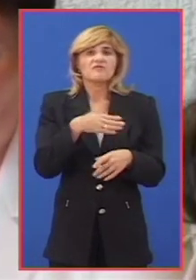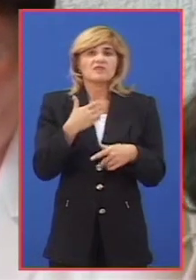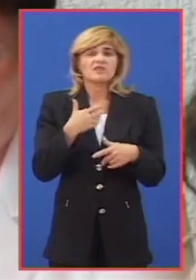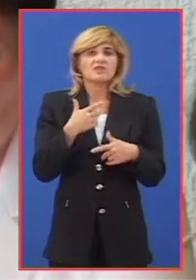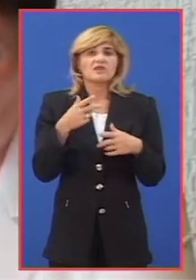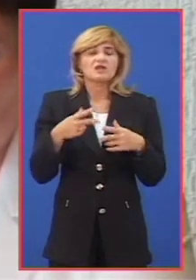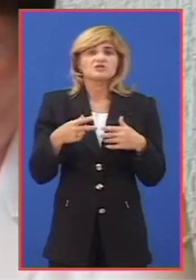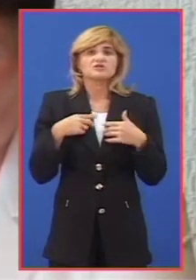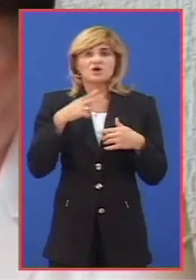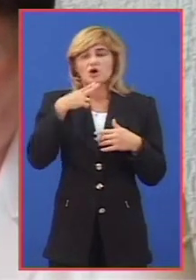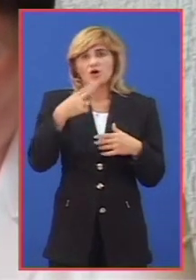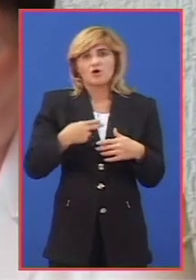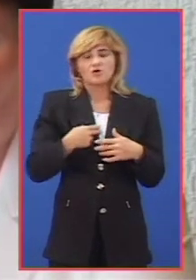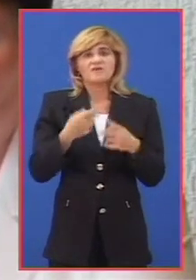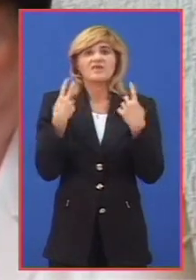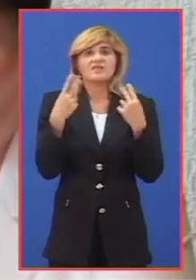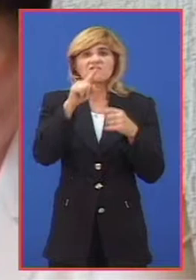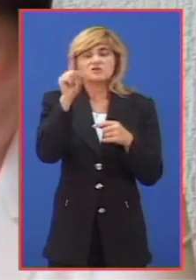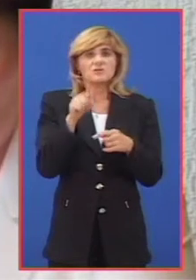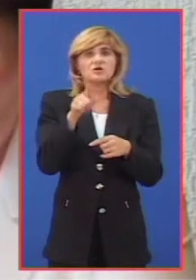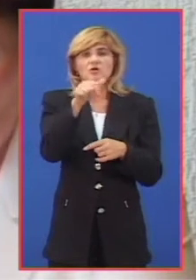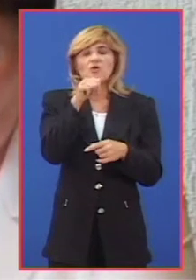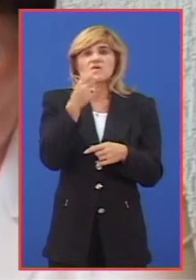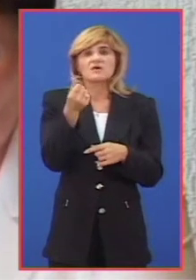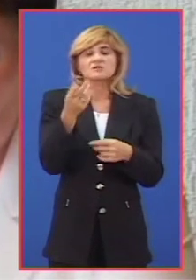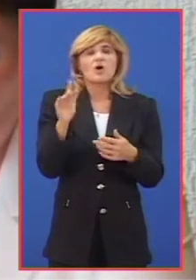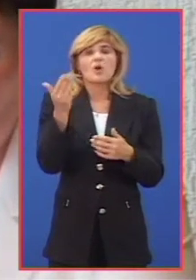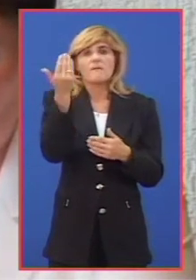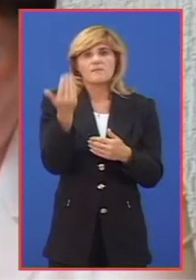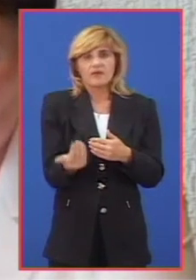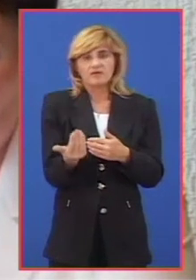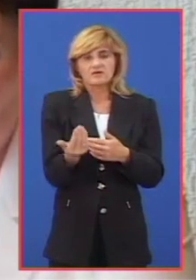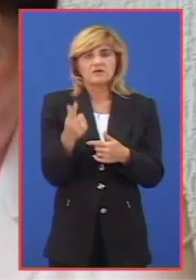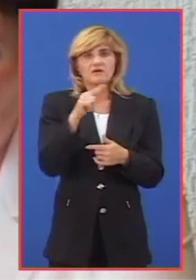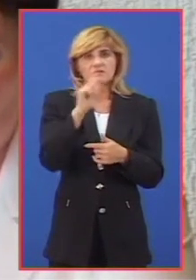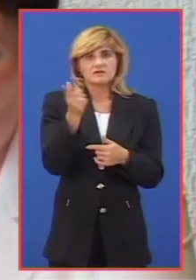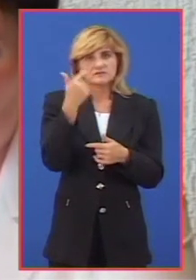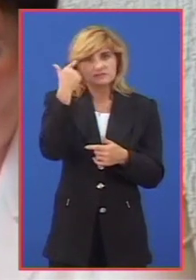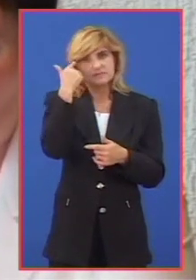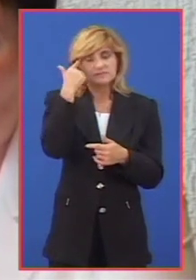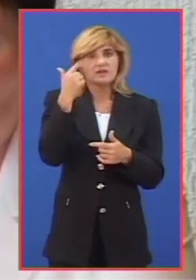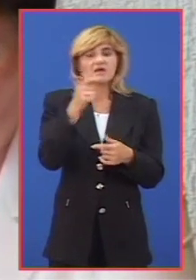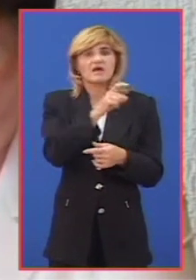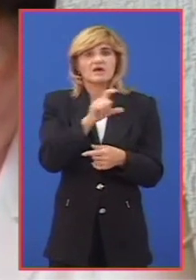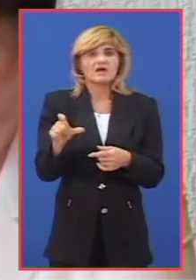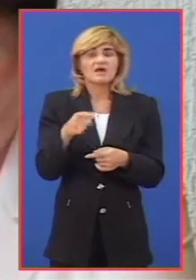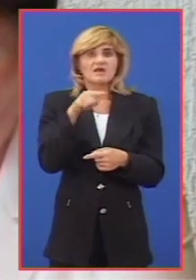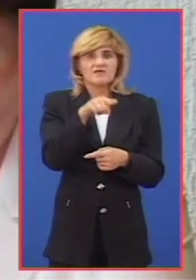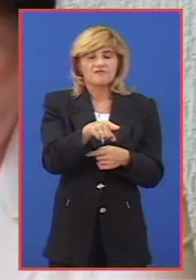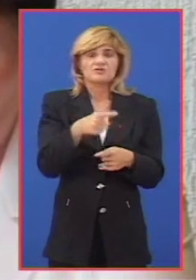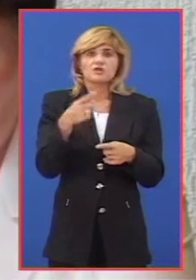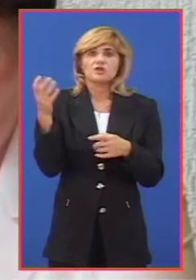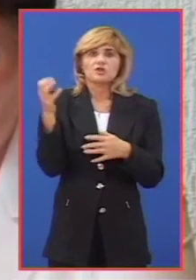ugovori najvažnije pitanje za zaposlene, a to su zarade. Na ovaj način smatramo jednostranom krivicom poslodavca.